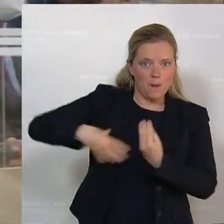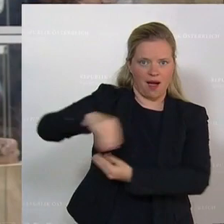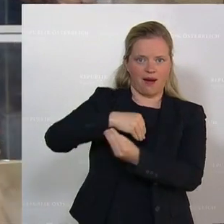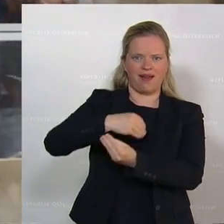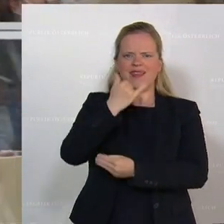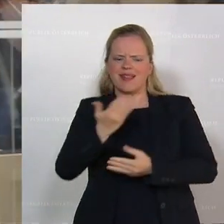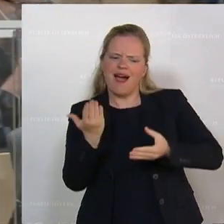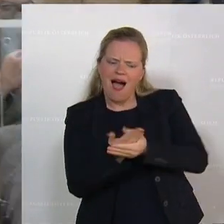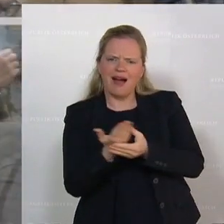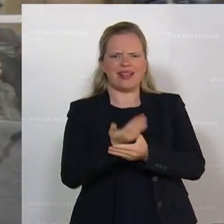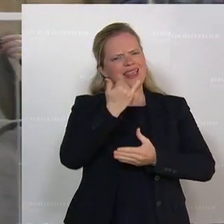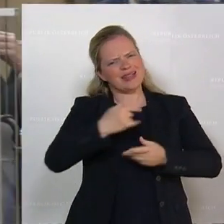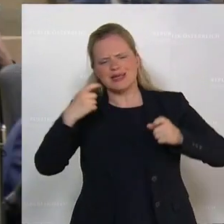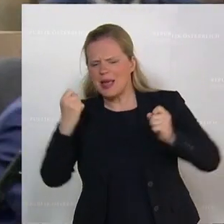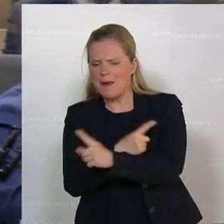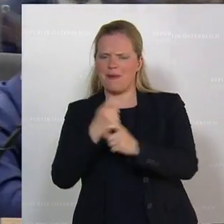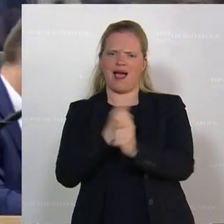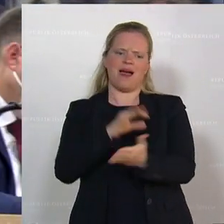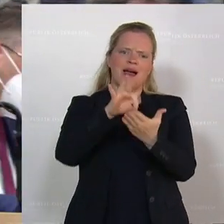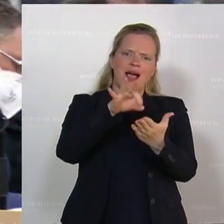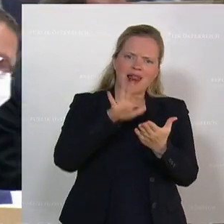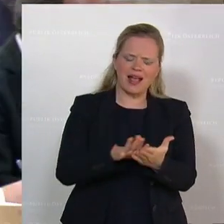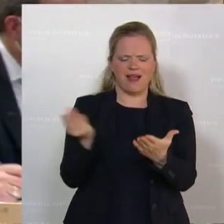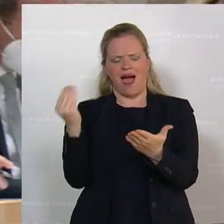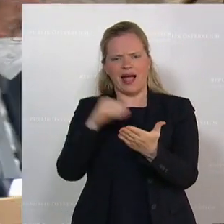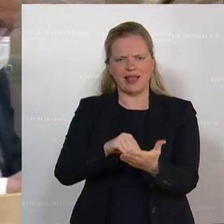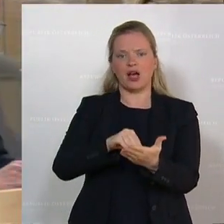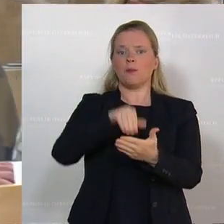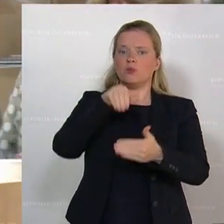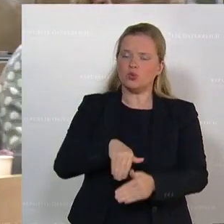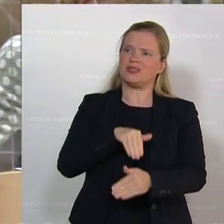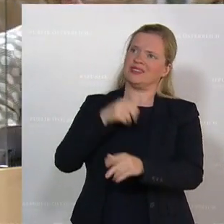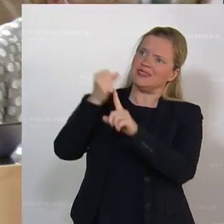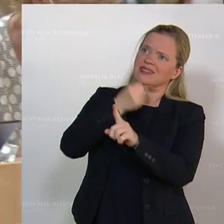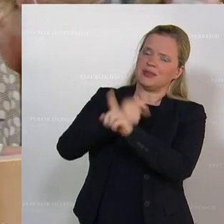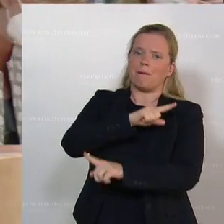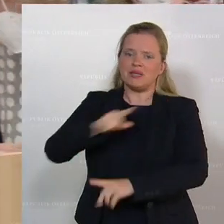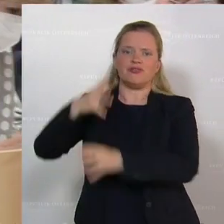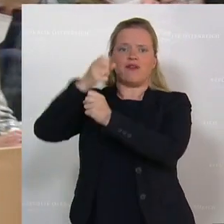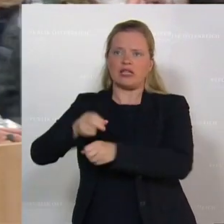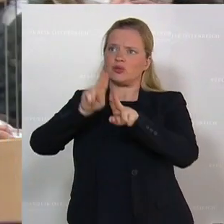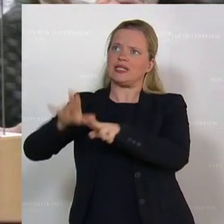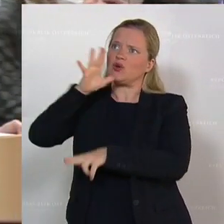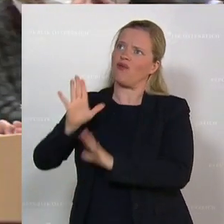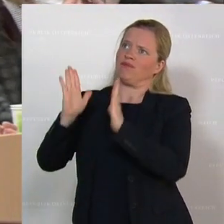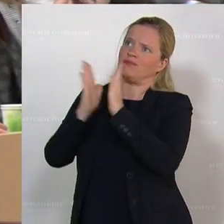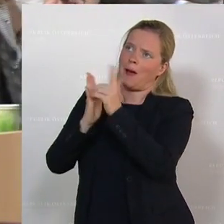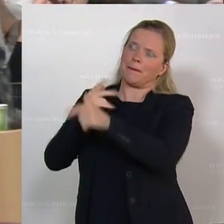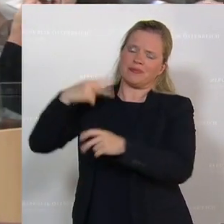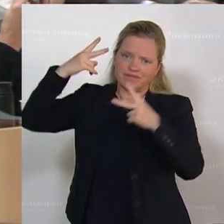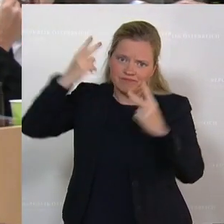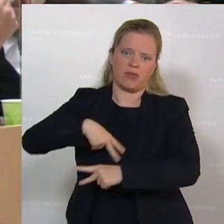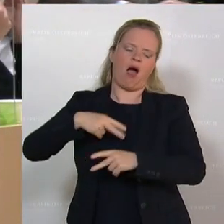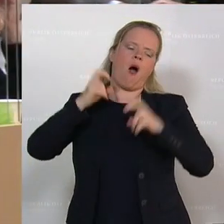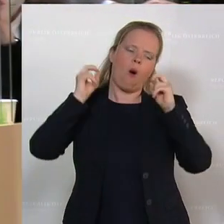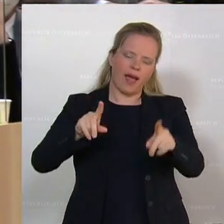E-Mail, jeden Kalendereintrag müssen wir bis zum Verfassungsgerichtshof gehen, dass der uns Recht gibt und verpflichtet